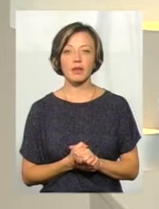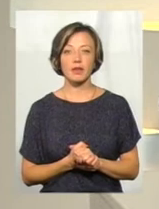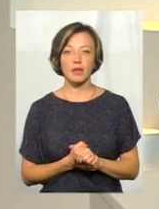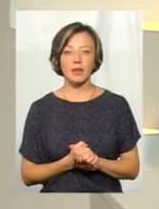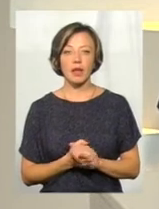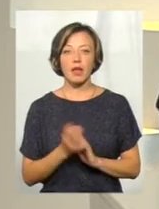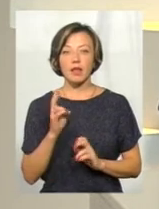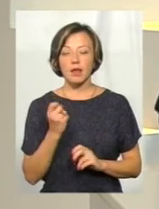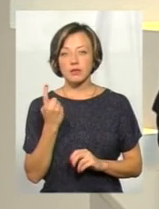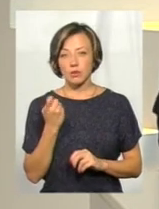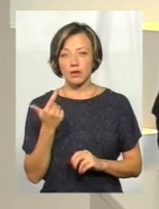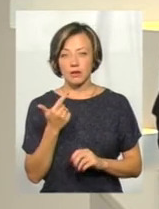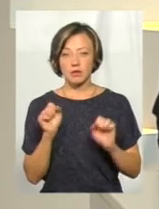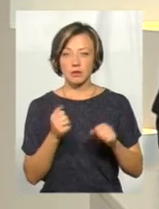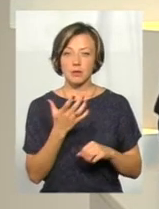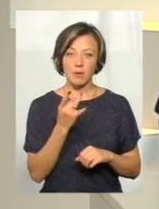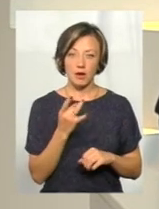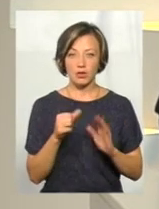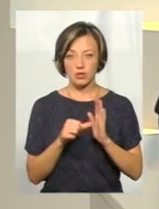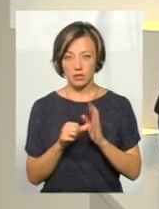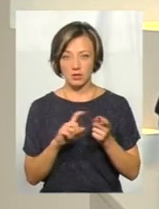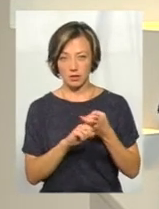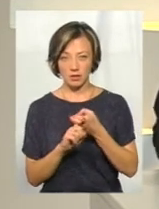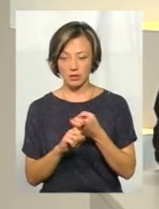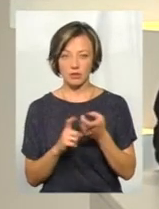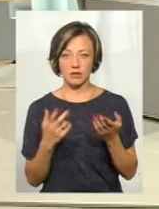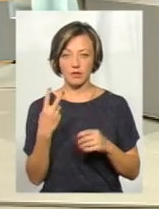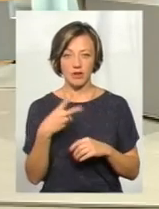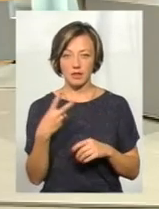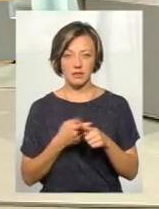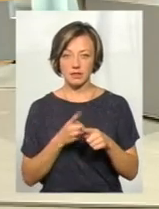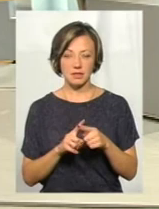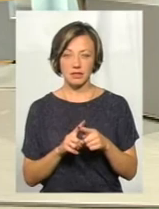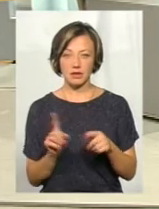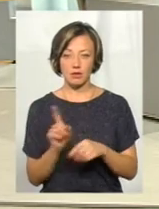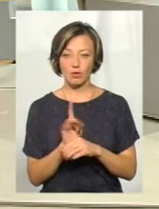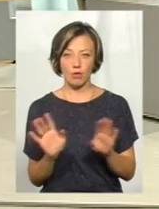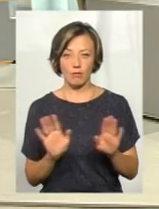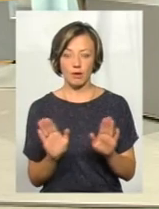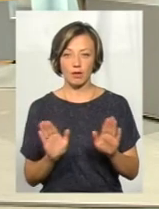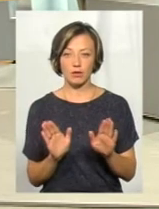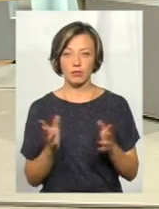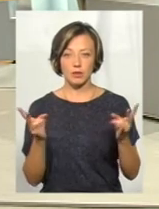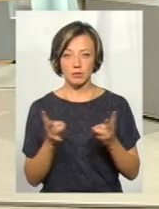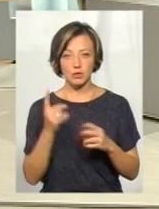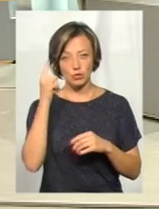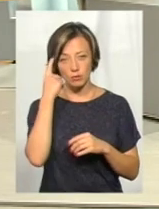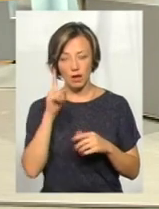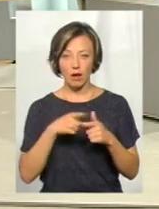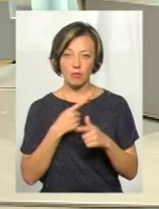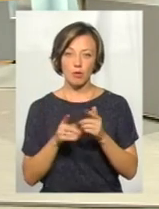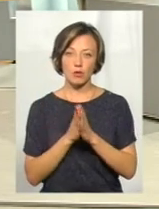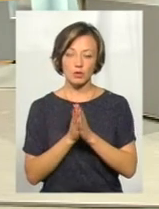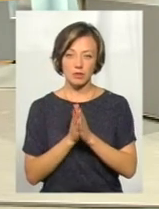гривнях це може бути 5-6 в залежності, так? А тобто 20 це вже говорить про те, що потрібно задуматись або